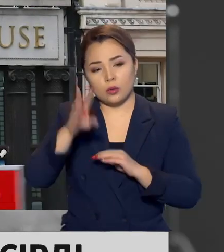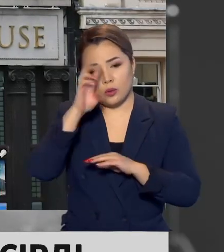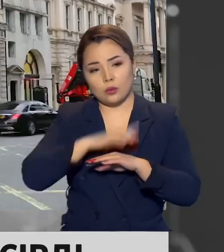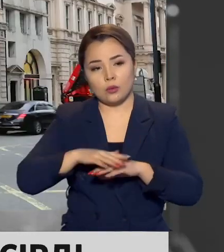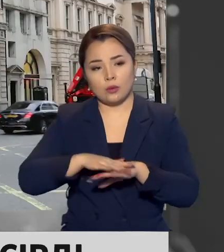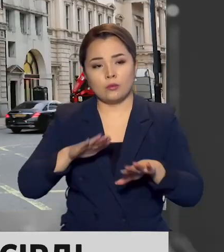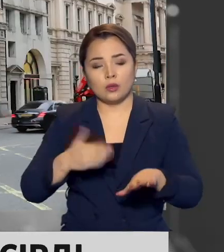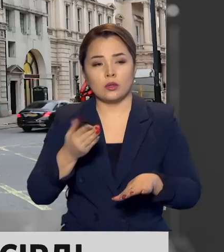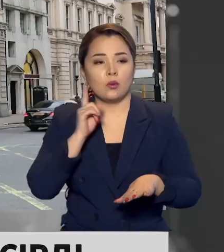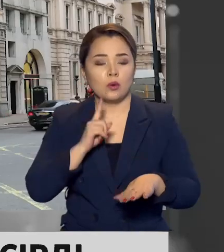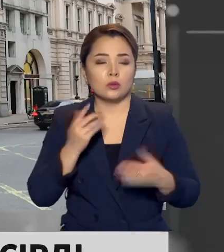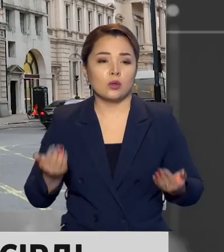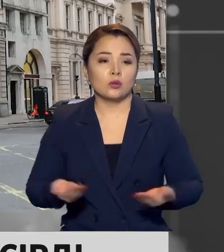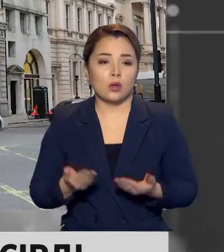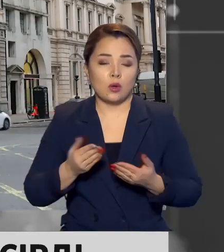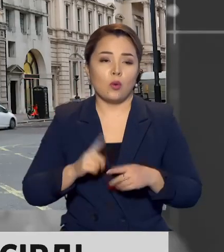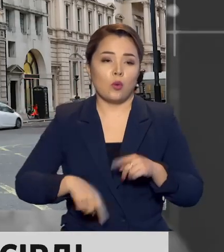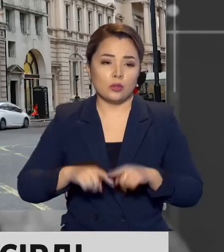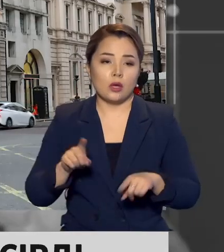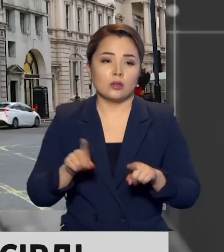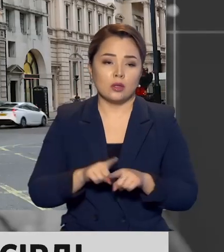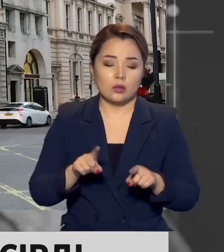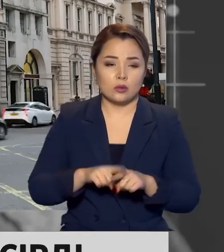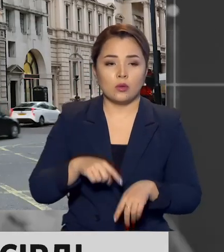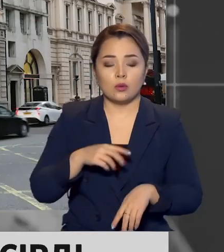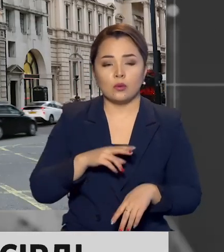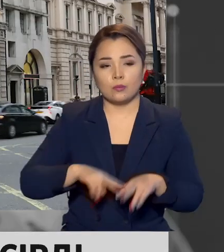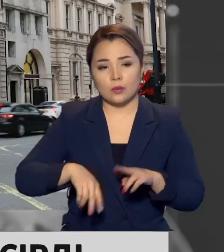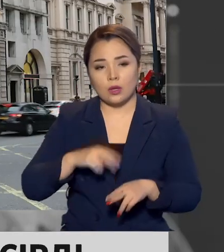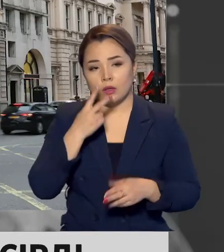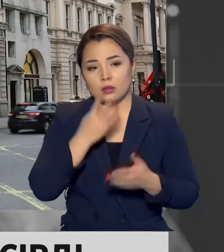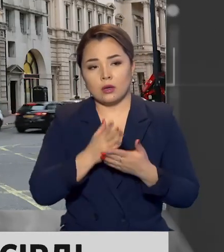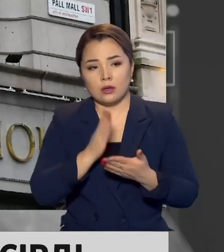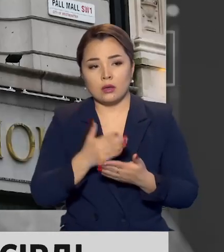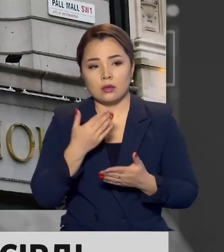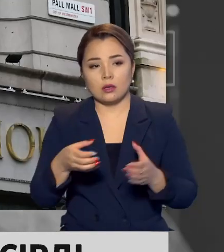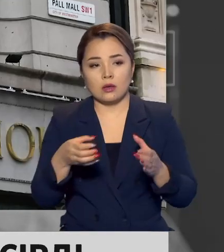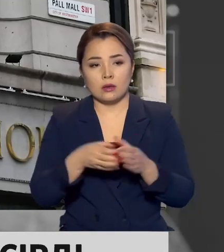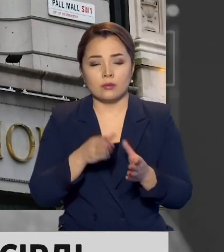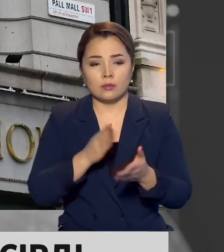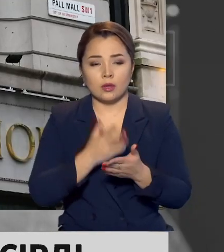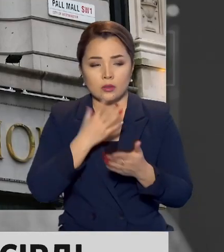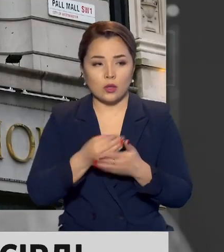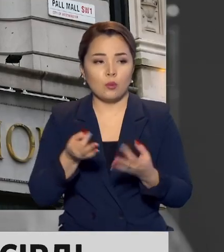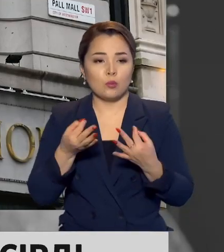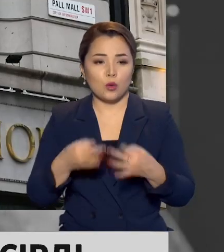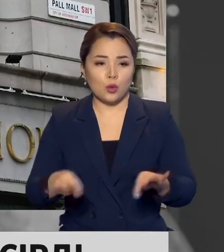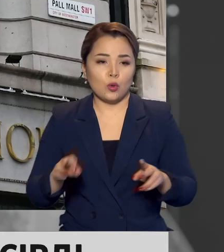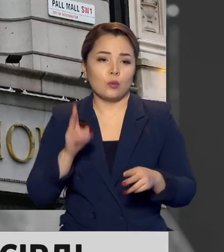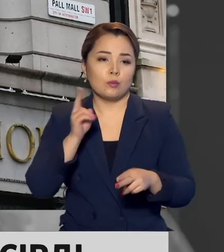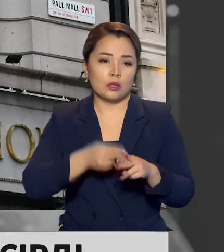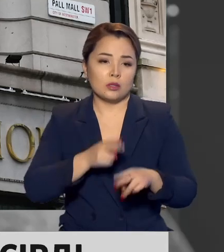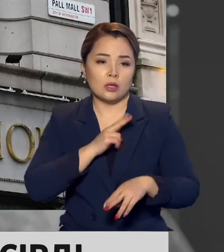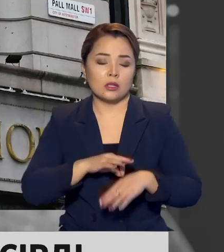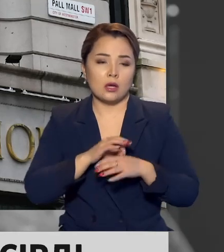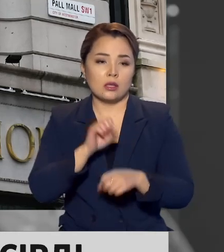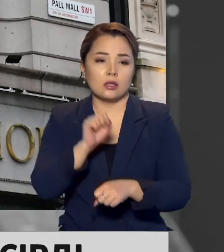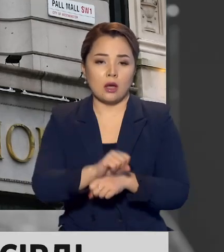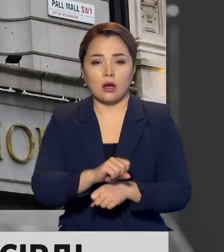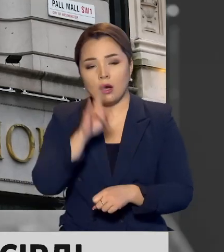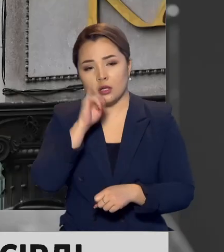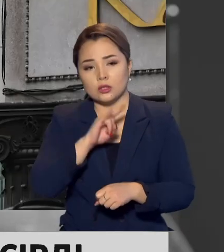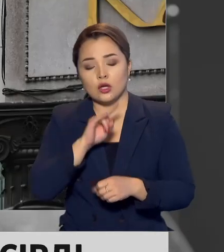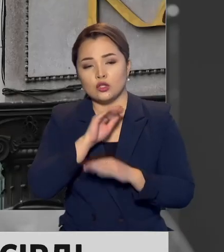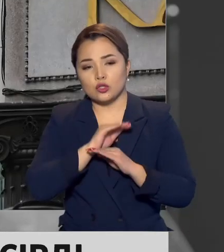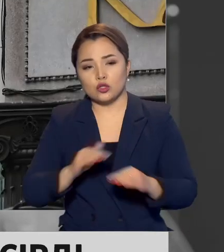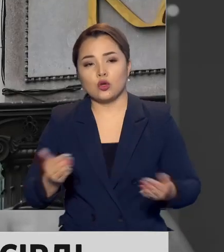уақытша тұрып жатқан ұтандастарымыздығыда көңілі алаң барлығы бейбетшілікке қауып түндіретін күштерге тойтарыс беріліп, Қазақстанда тұныш